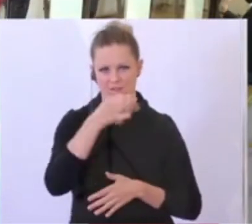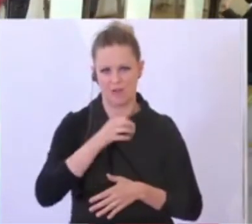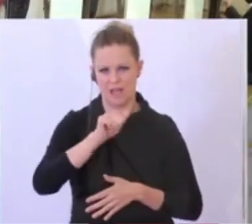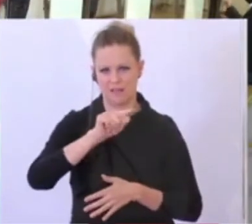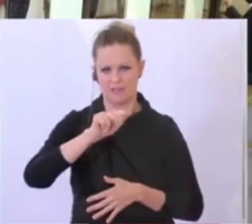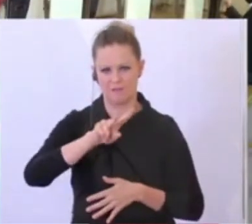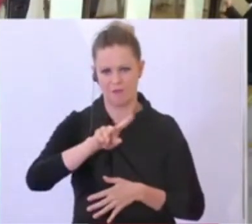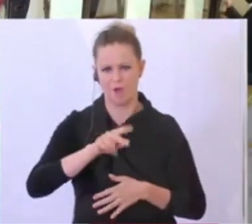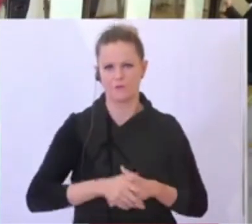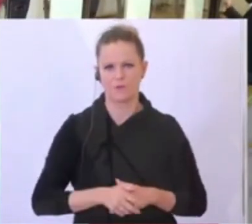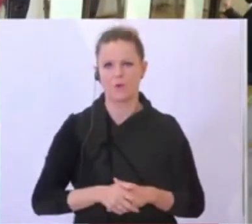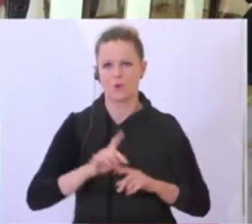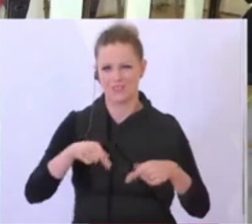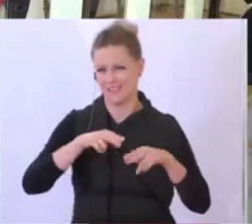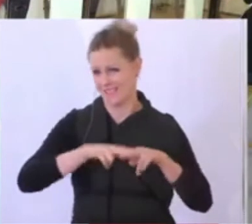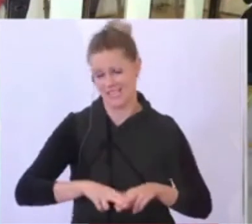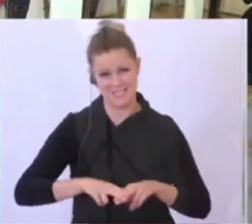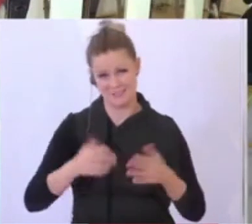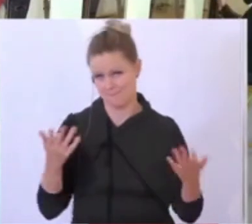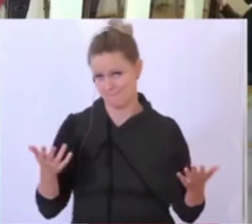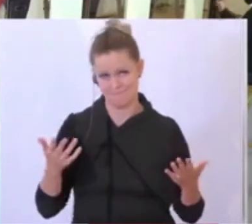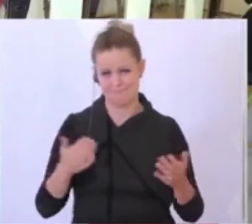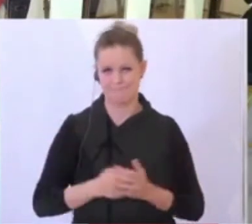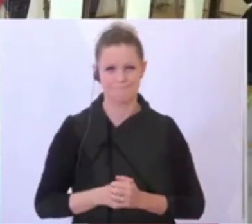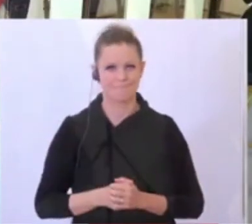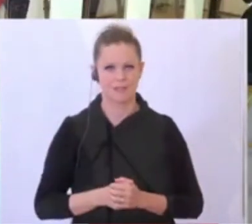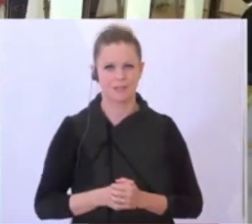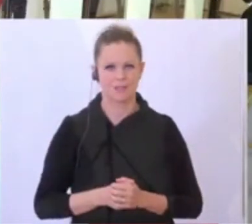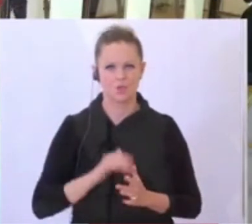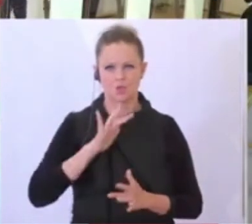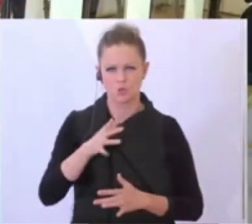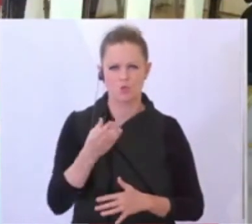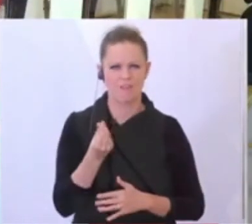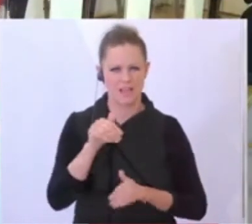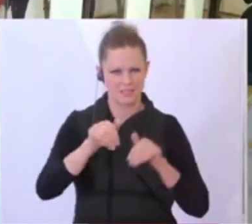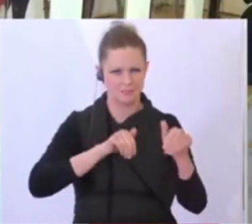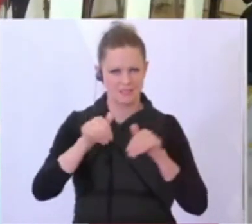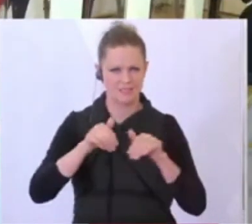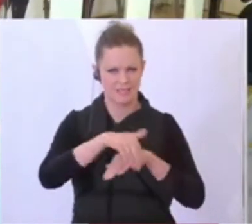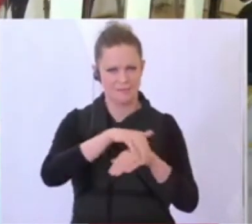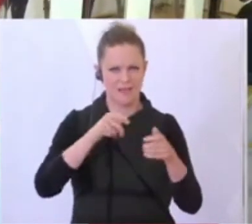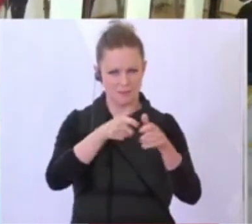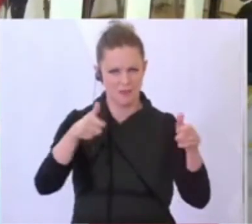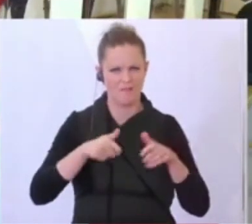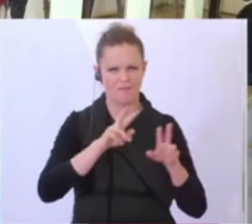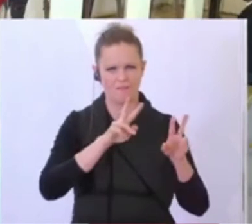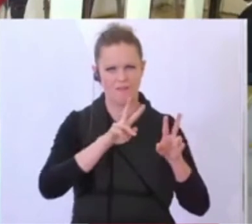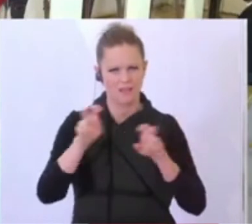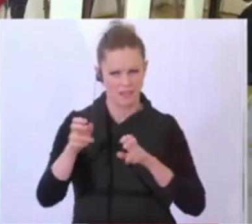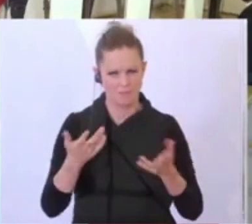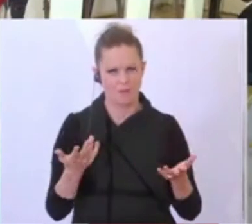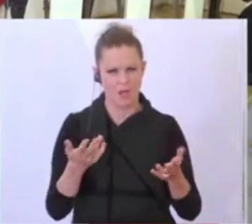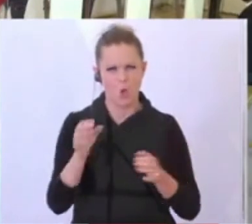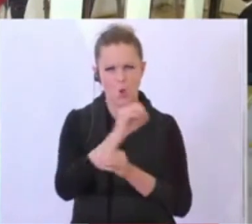ATV, Herr Gmeiner. Und den Rest müssen wir bitte bilateral klären. Danke. Frage an den Finanzminister. Es war jetzt zum Gemeindepaket. Es war mehrfach die Rede von einem